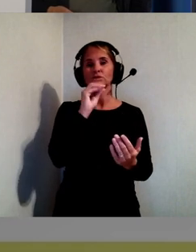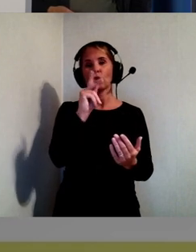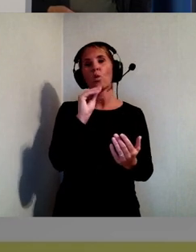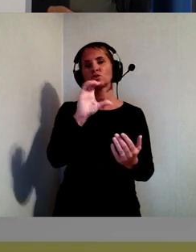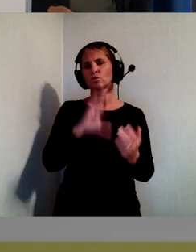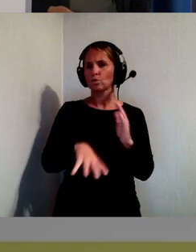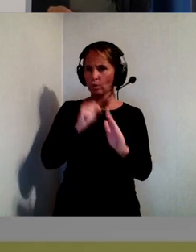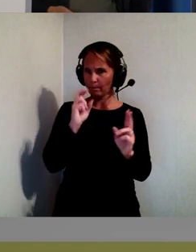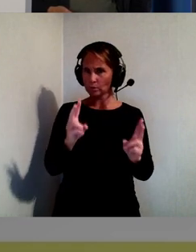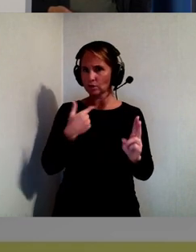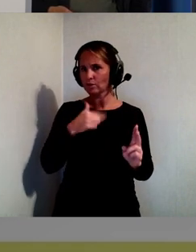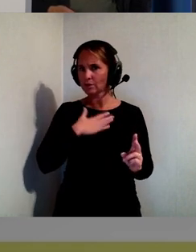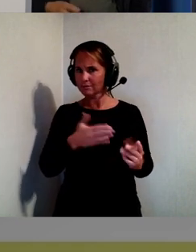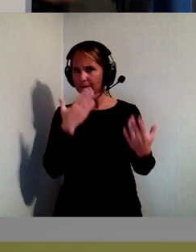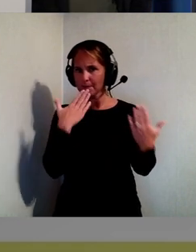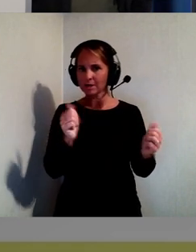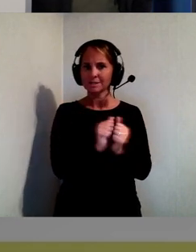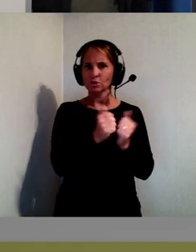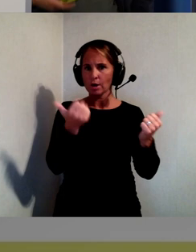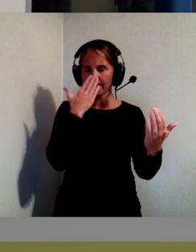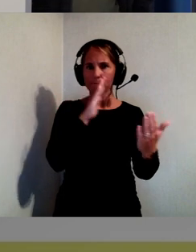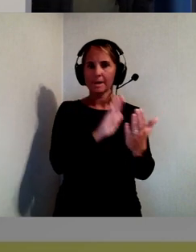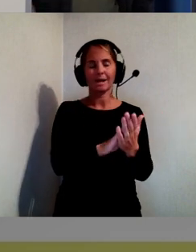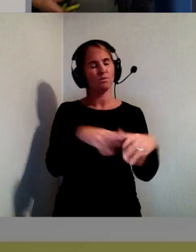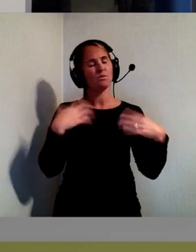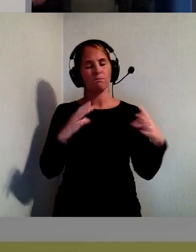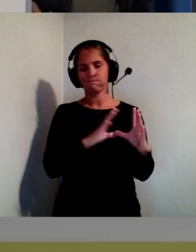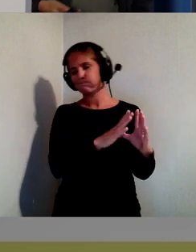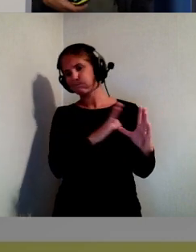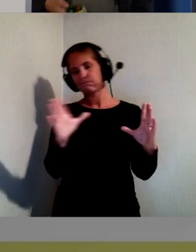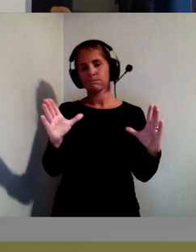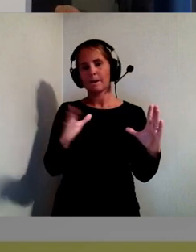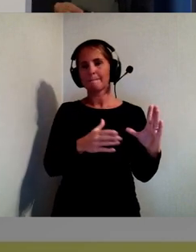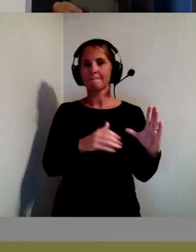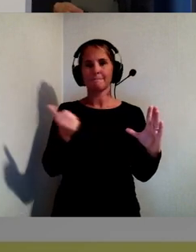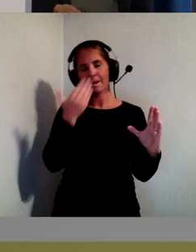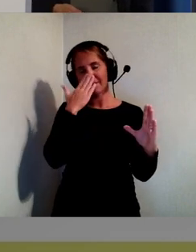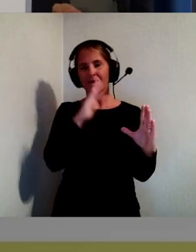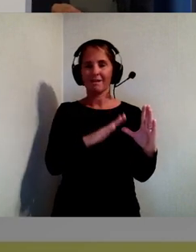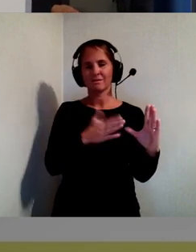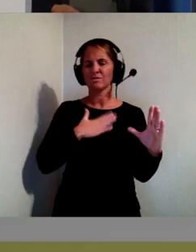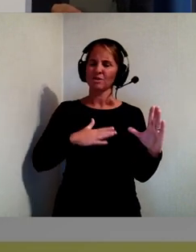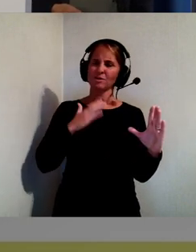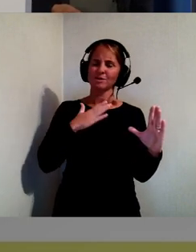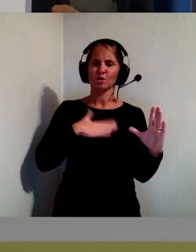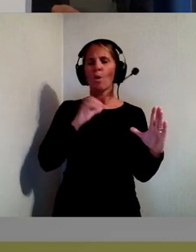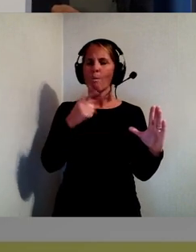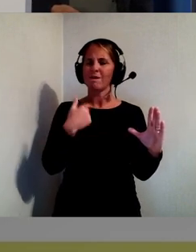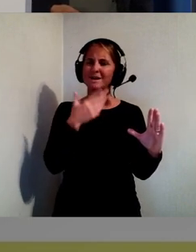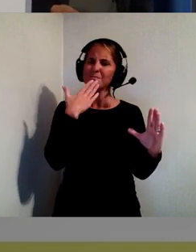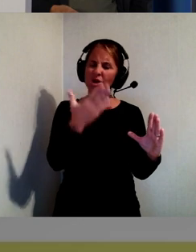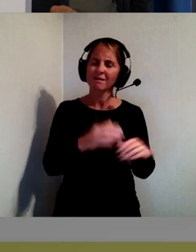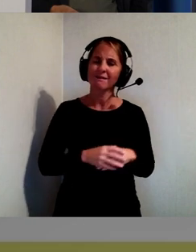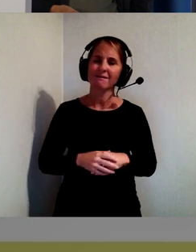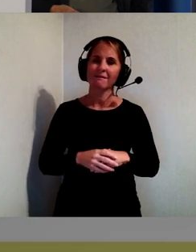var bra. Jag gillar den här större bilden. The bigger picture. Det tycker jag om. Det är bra. Och Postnoteringsstyrelsen har